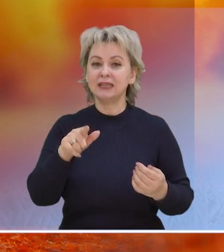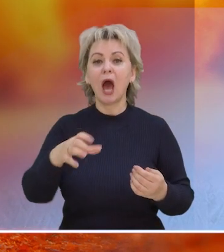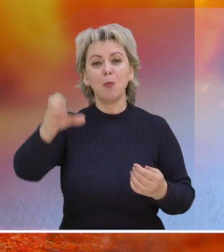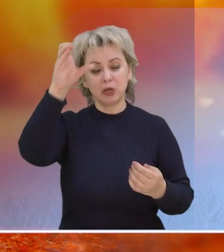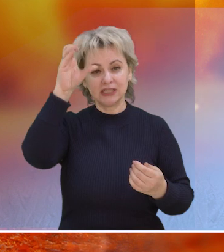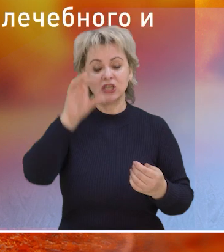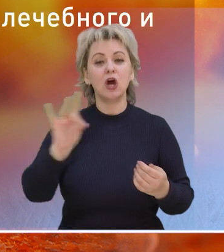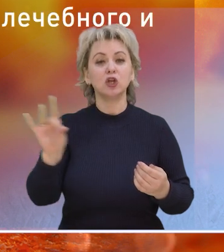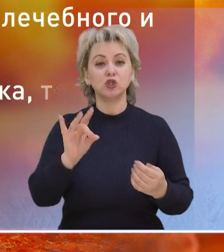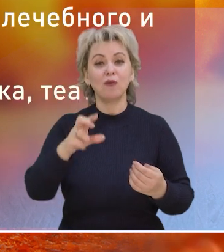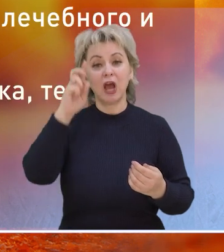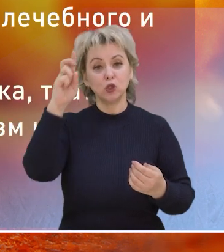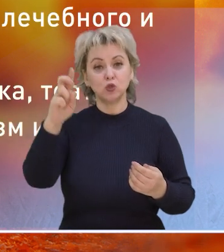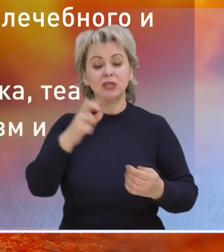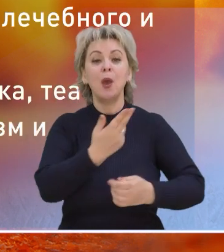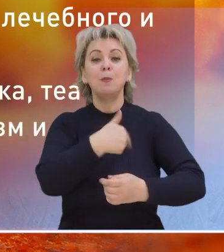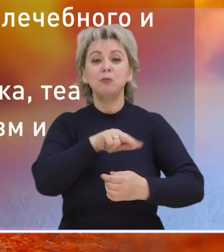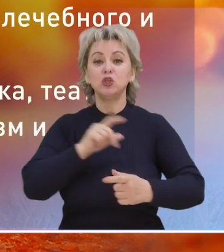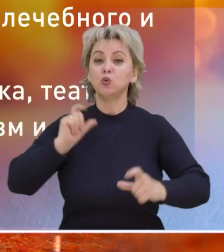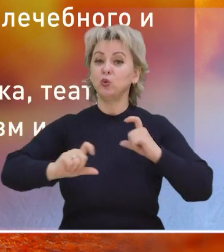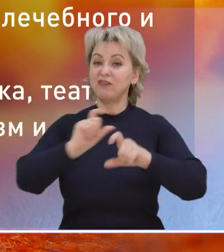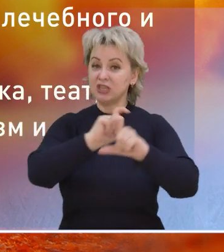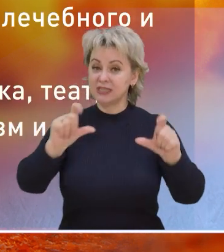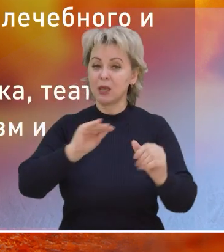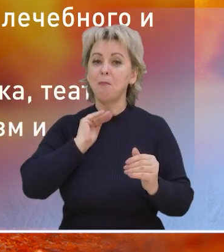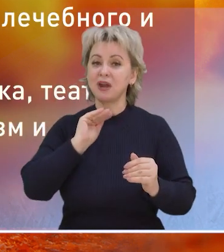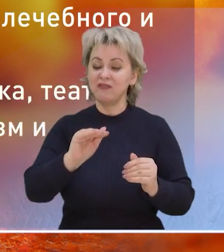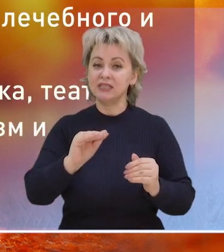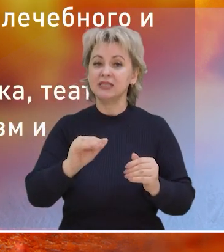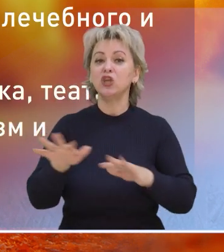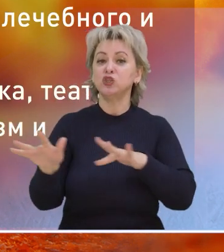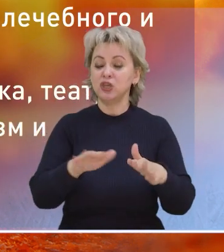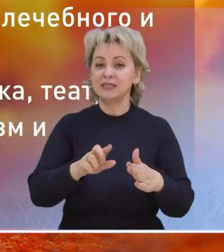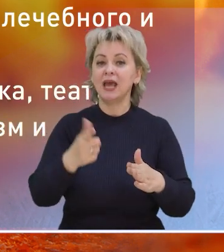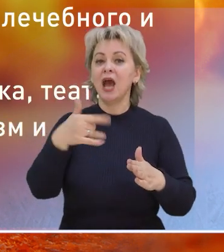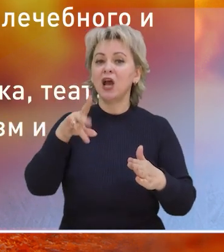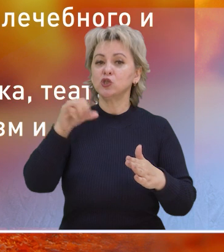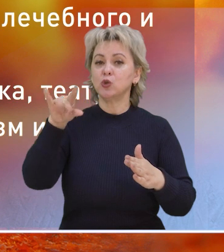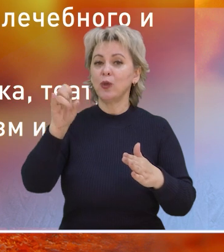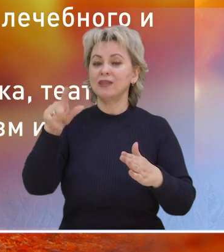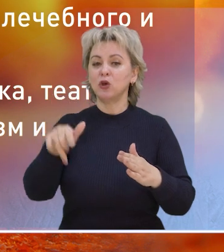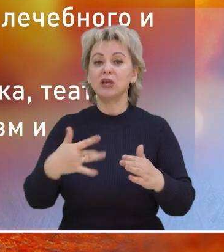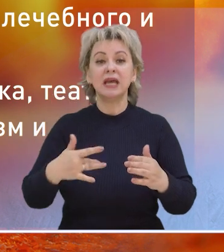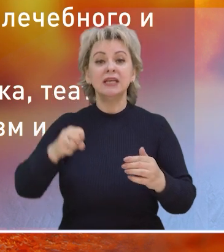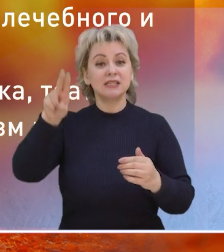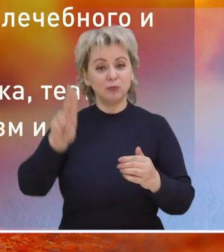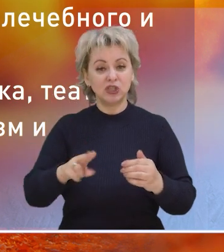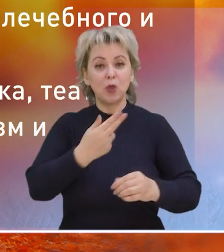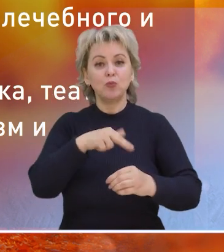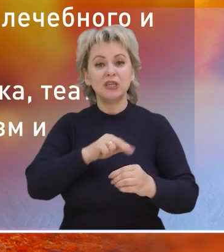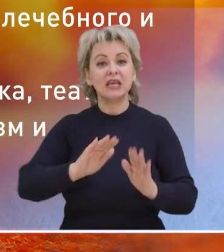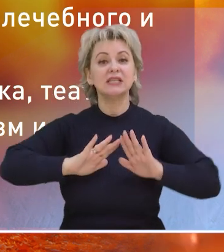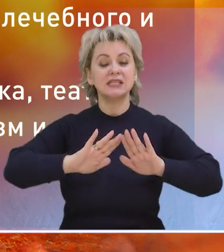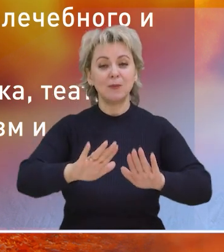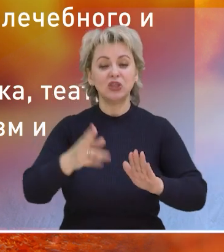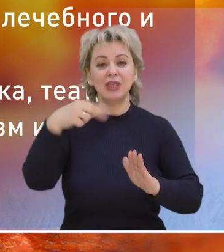лет. Базовое образование – Ростовский государственный медицинский университет. Профессиональная деятельность – гастроэнтеролог, эндоскопист высшей